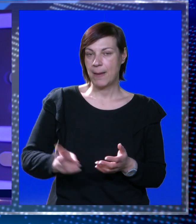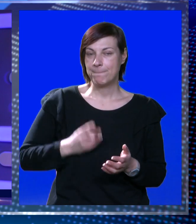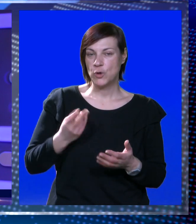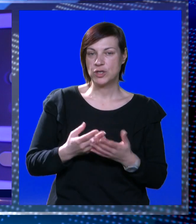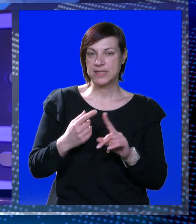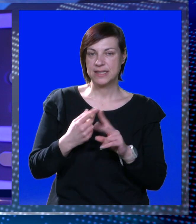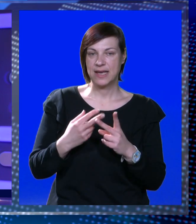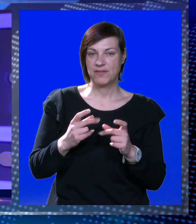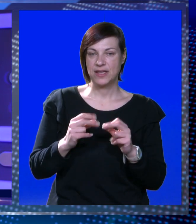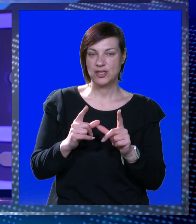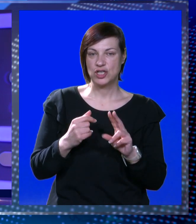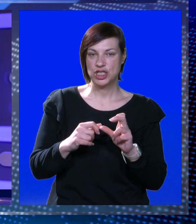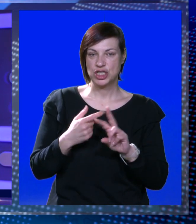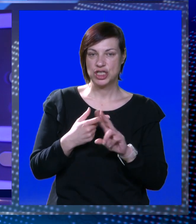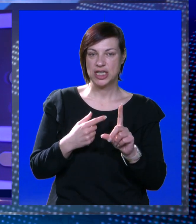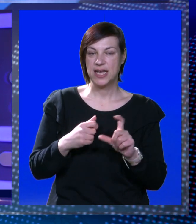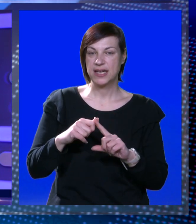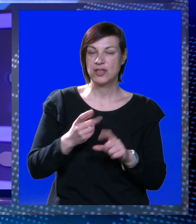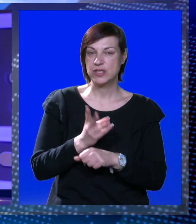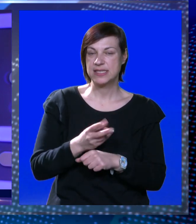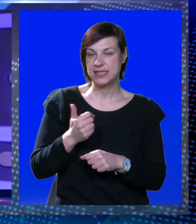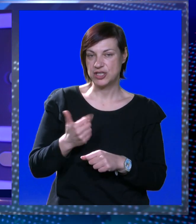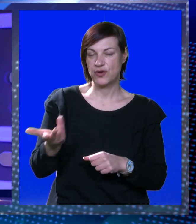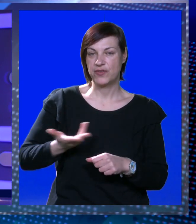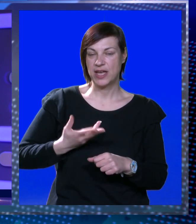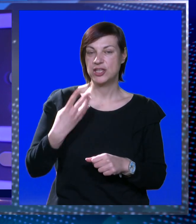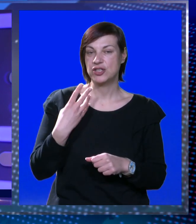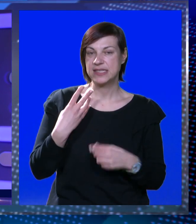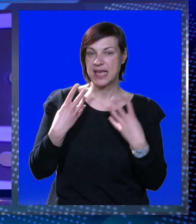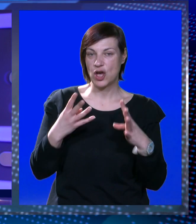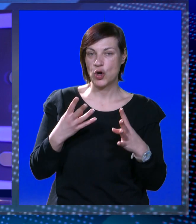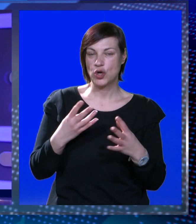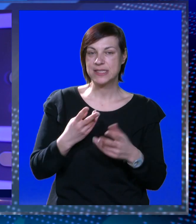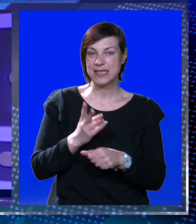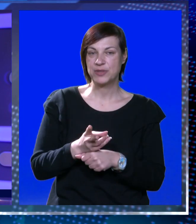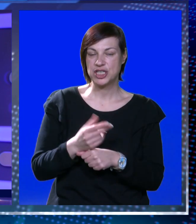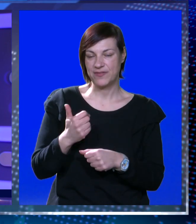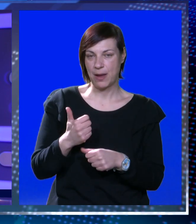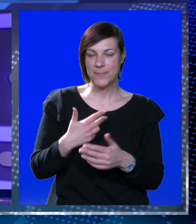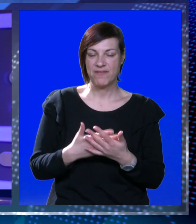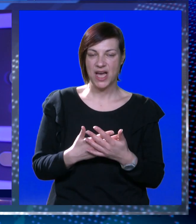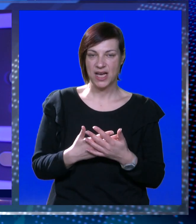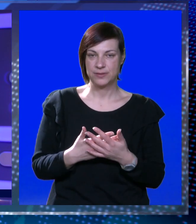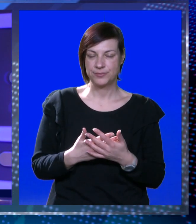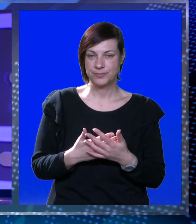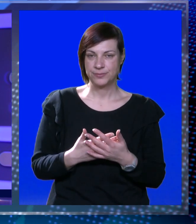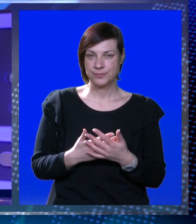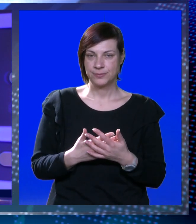Ponosni su u Tekvando klubu Švrk, koji se s državnog prvenstva vratio s čak osam državnih prvaka.